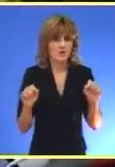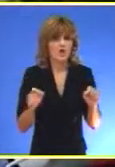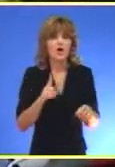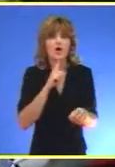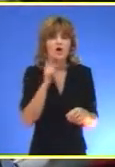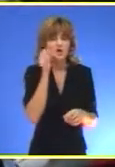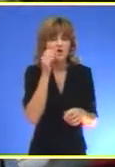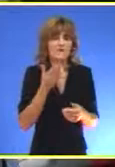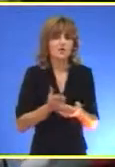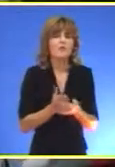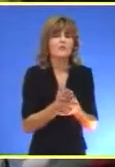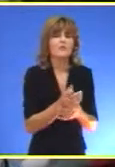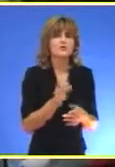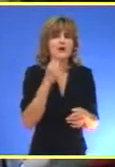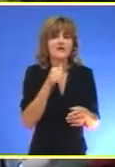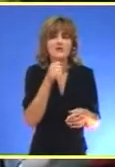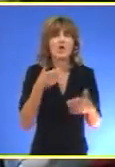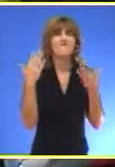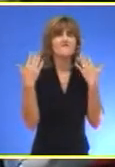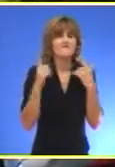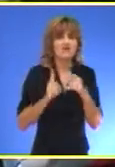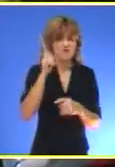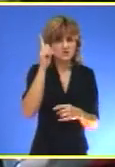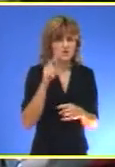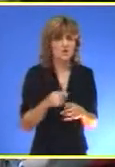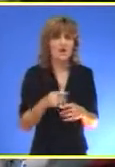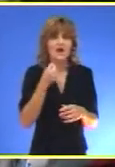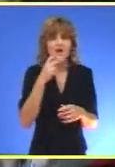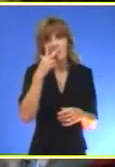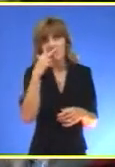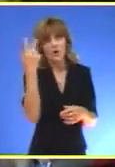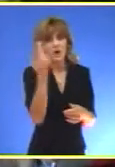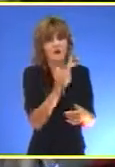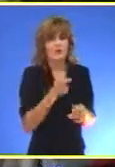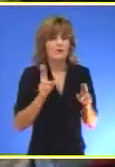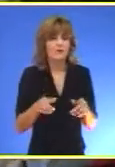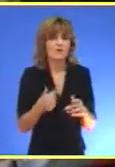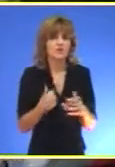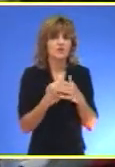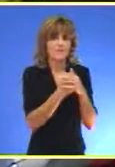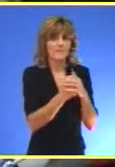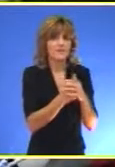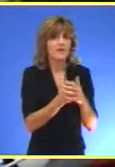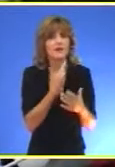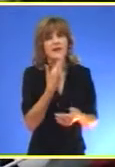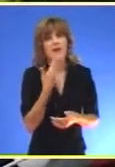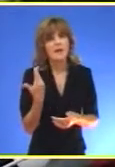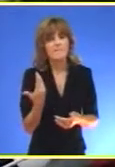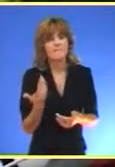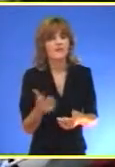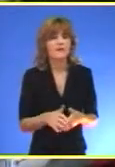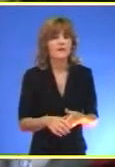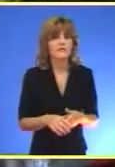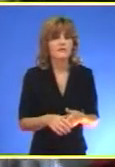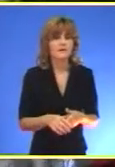čovjeku pruža kada je u vazduhu I jednostavno gdje pogleda može da dopre Znači nema nekog